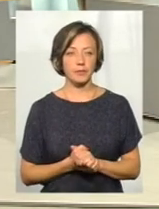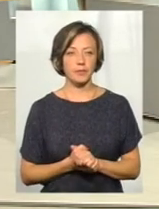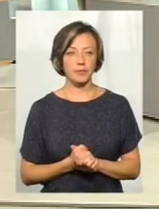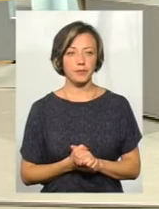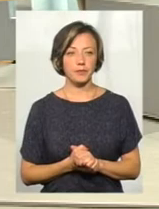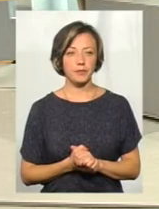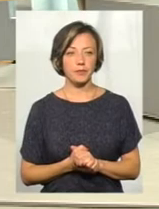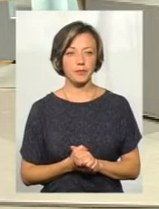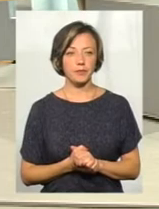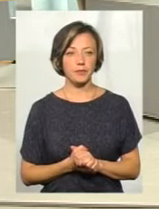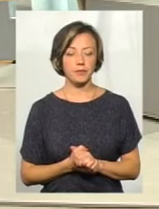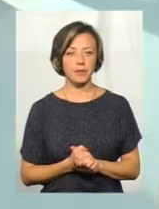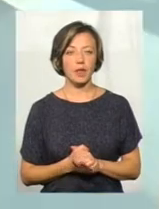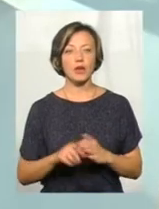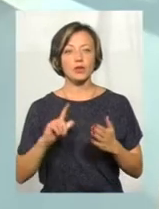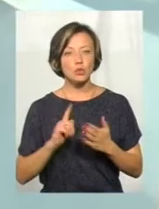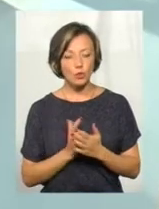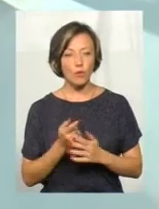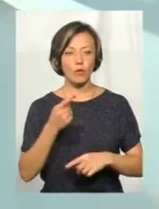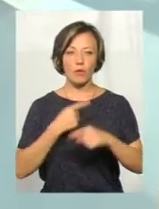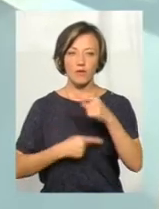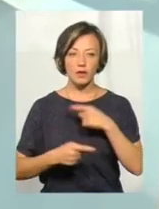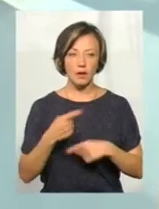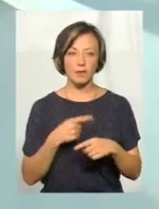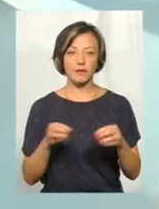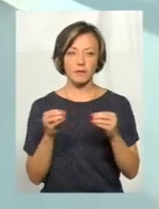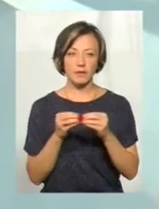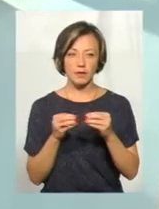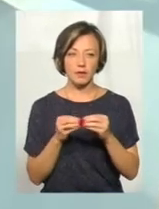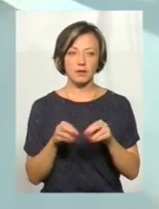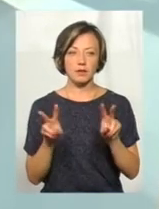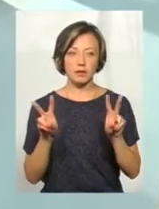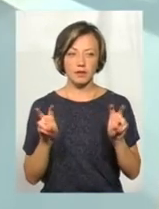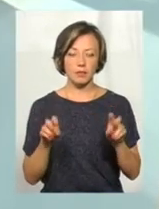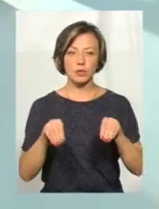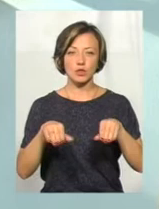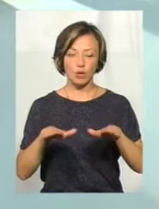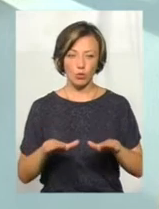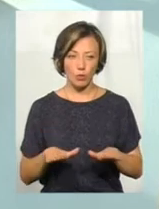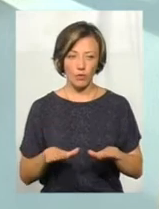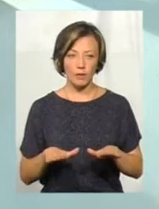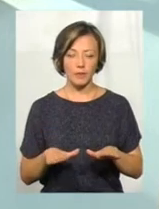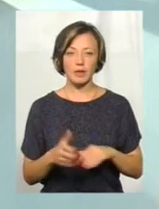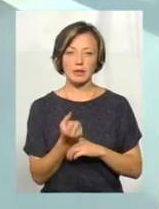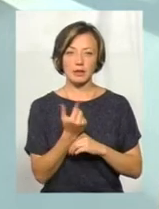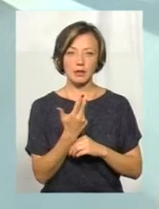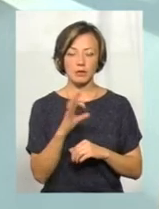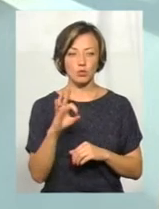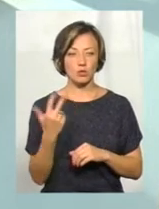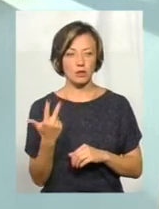Знову ж таки, ми повертаємося до тієї самої постанови 1303,